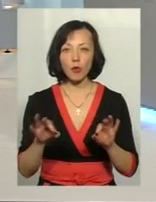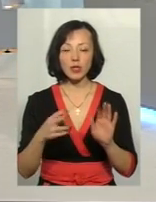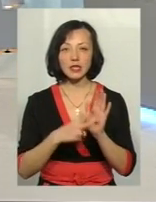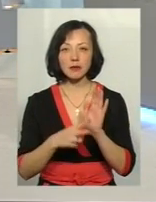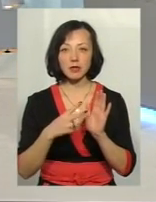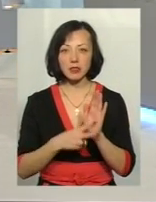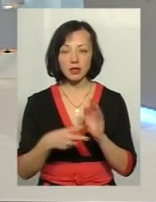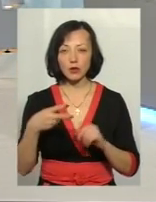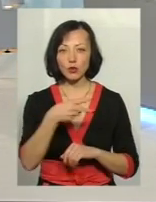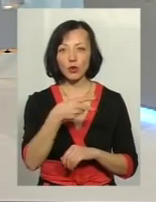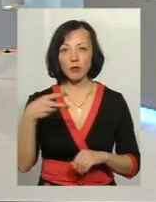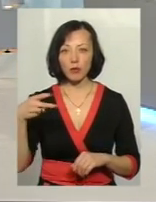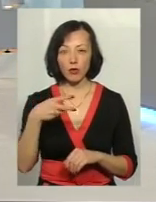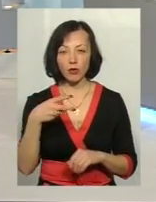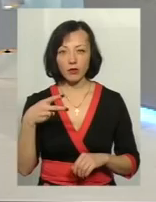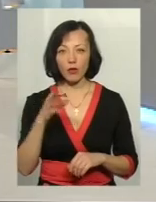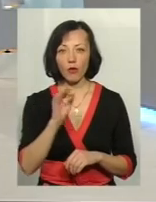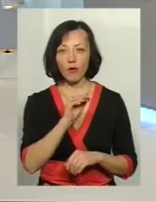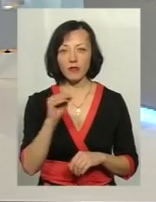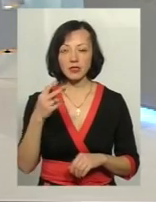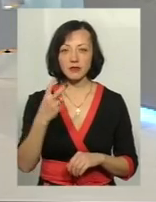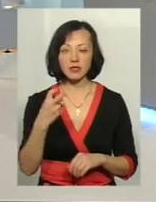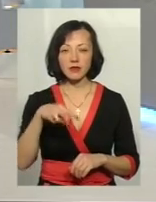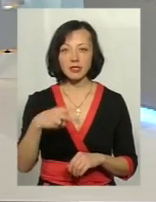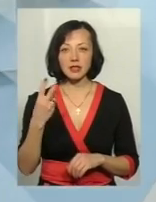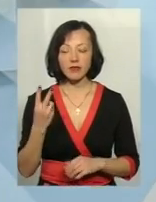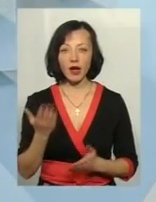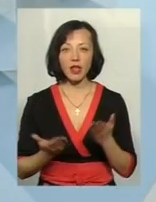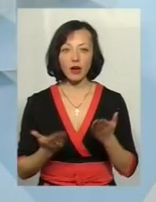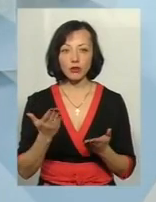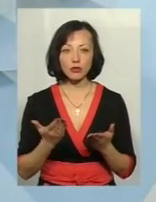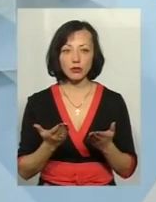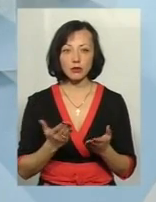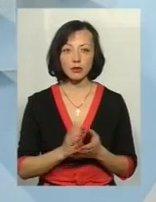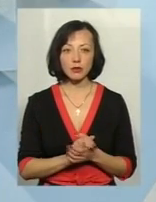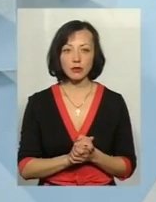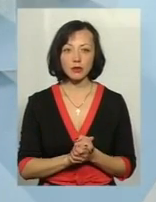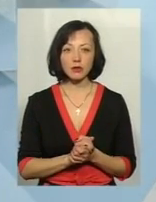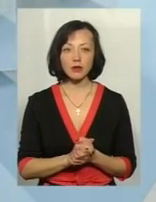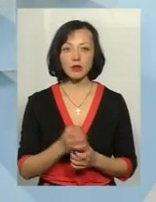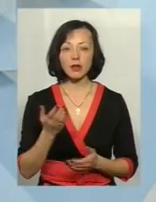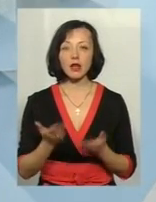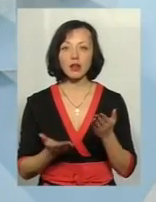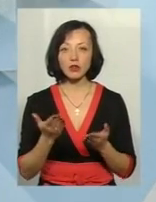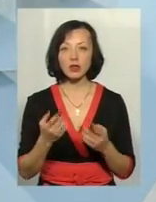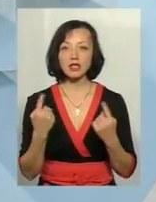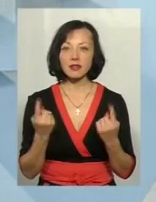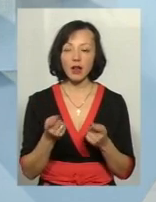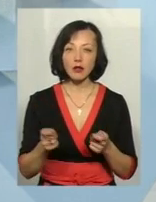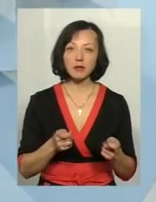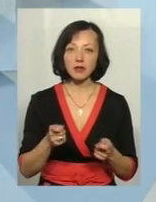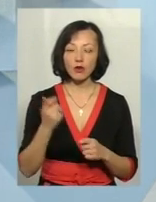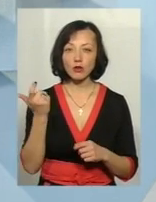70, другий поверх, офіс 222. Якщо це стосується цивільних, адміністративних або